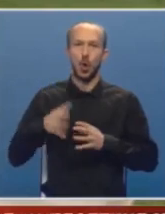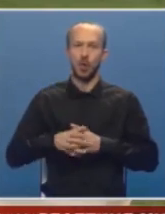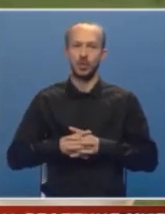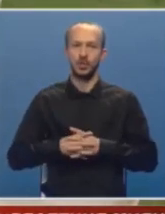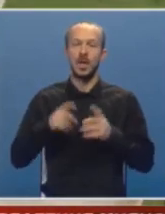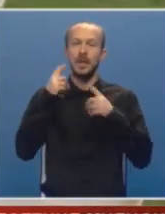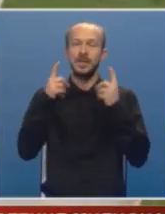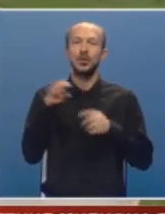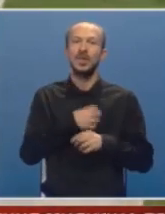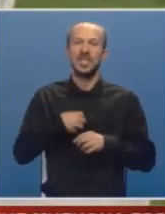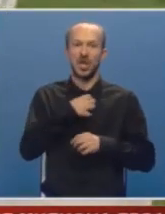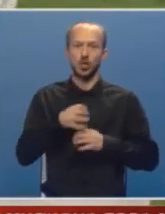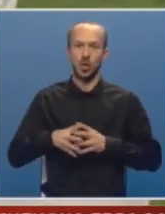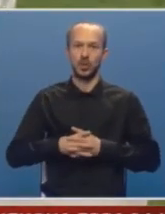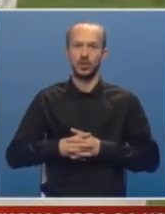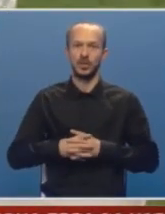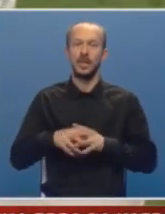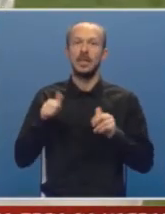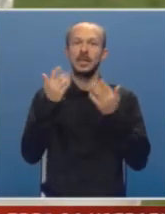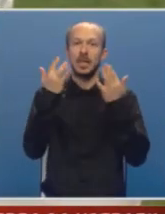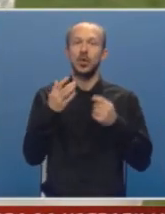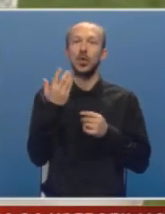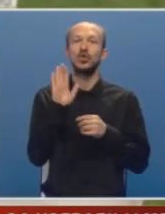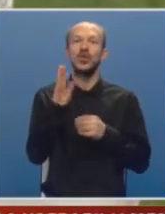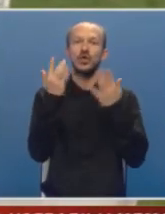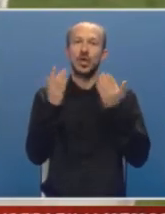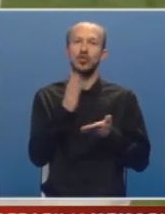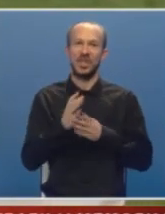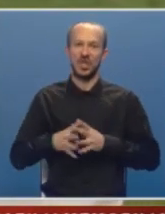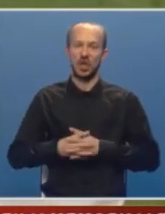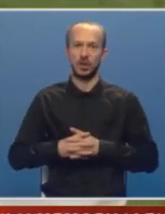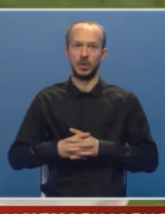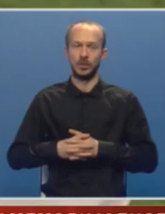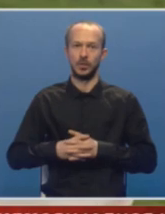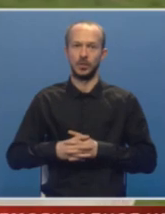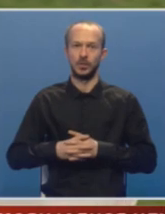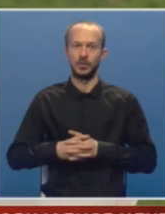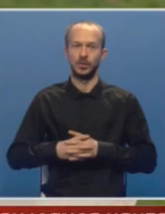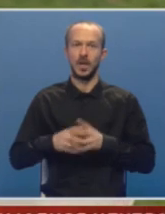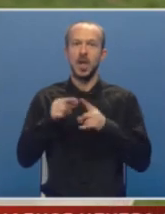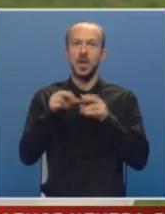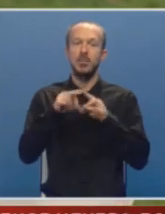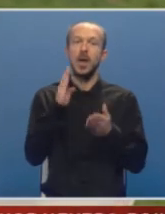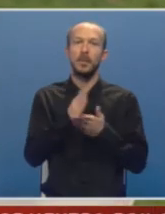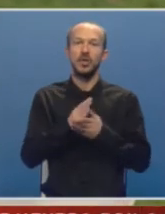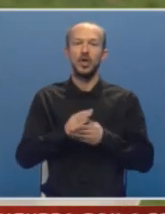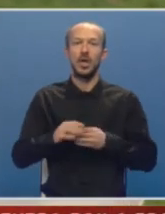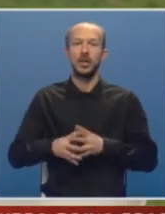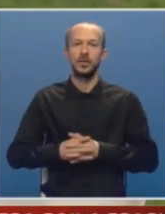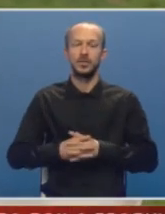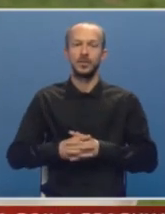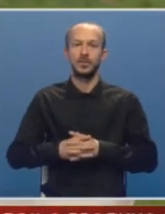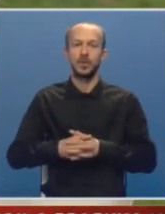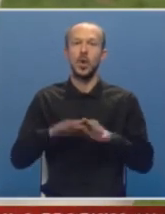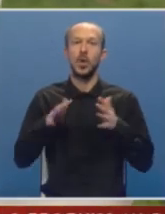Mislim da je to strašno. Jeste li račun ali koliko će onda vaš račun biti? Pa bit će malo, pa